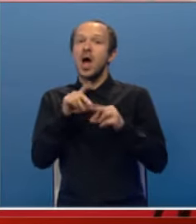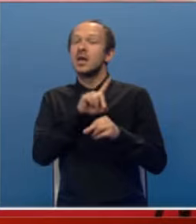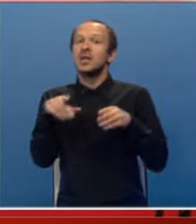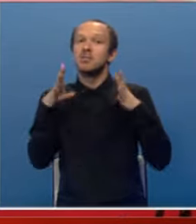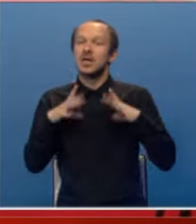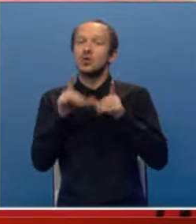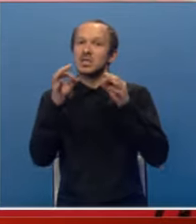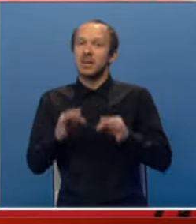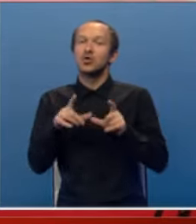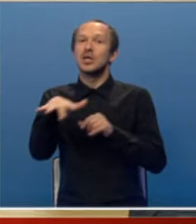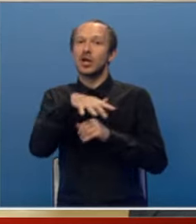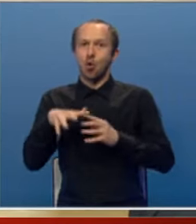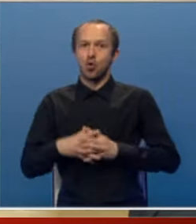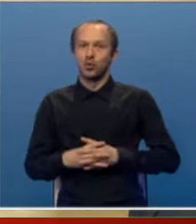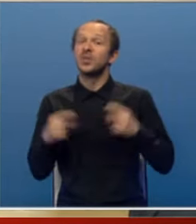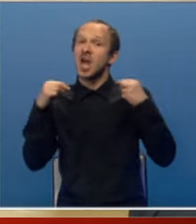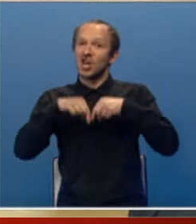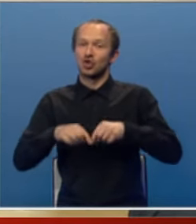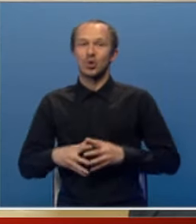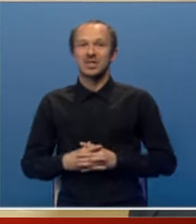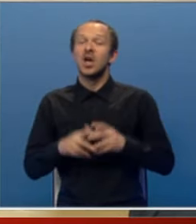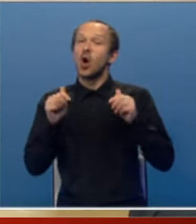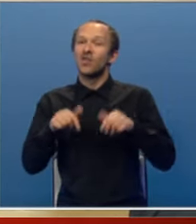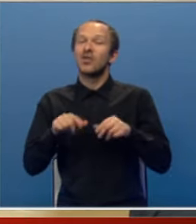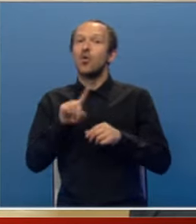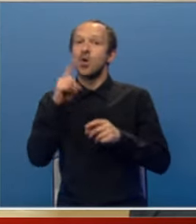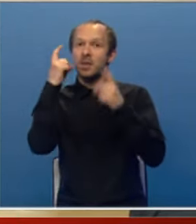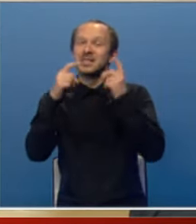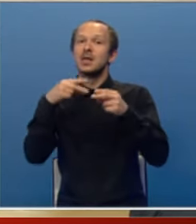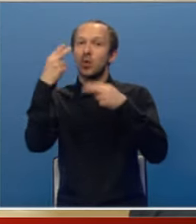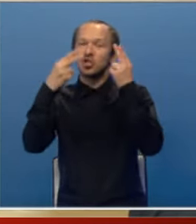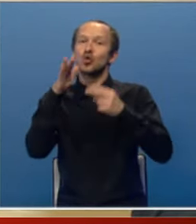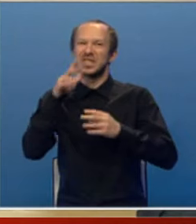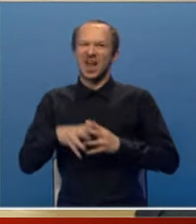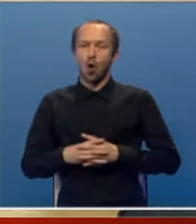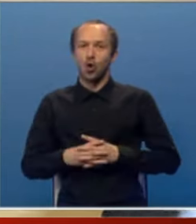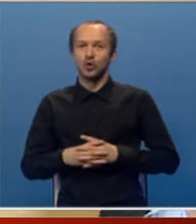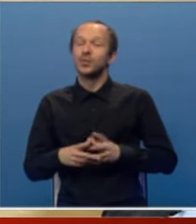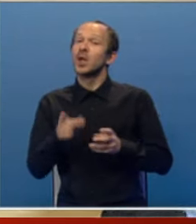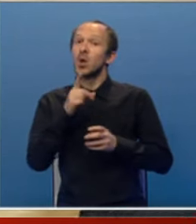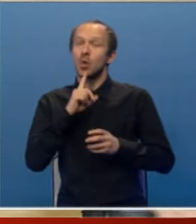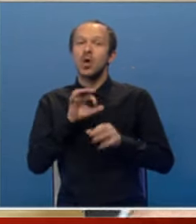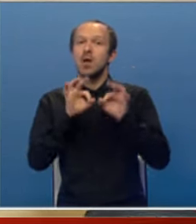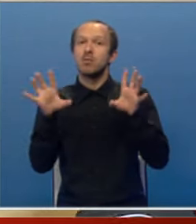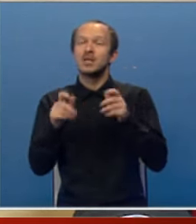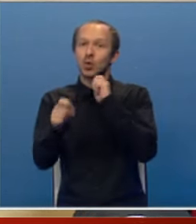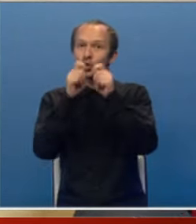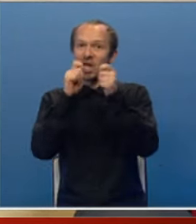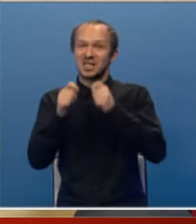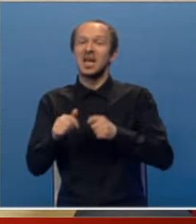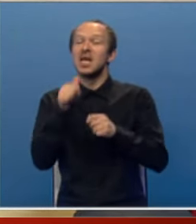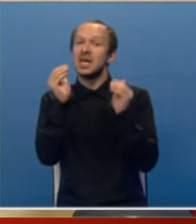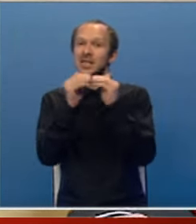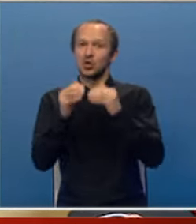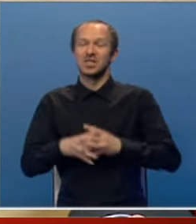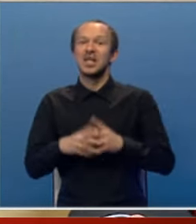miru i stabilnosti u regionu. Nažalost, ovako ne misli političko Sarajevo koje bez konsultacija i